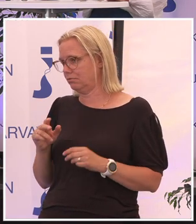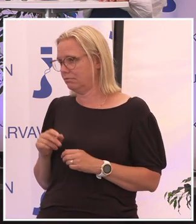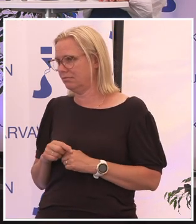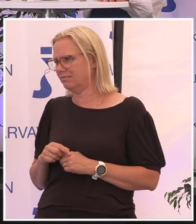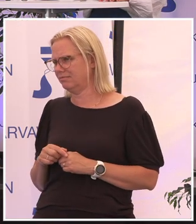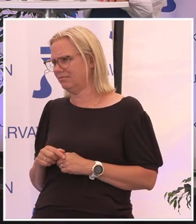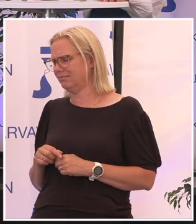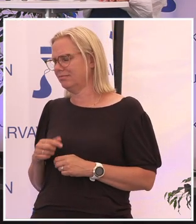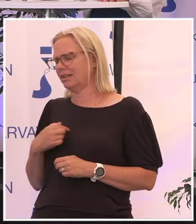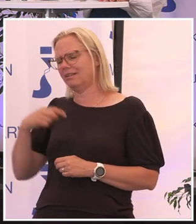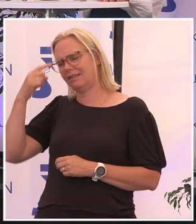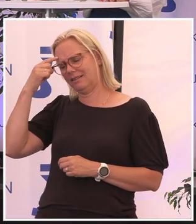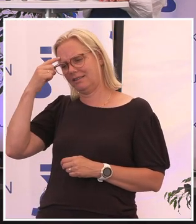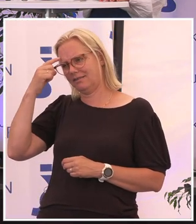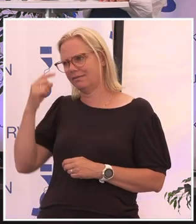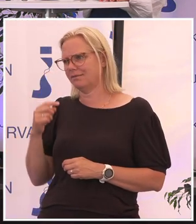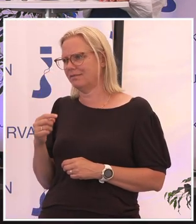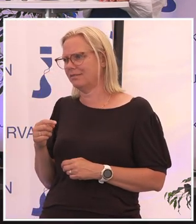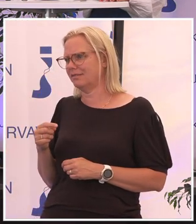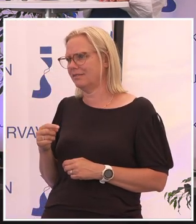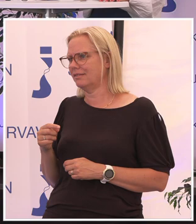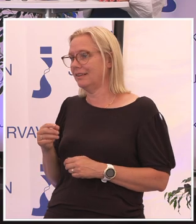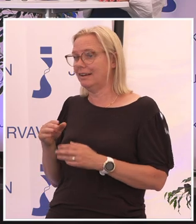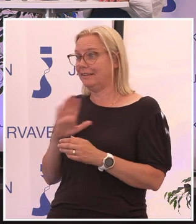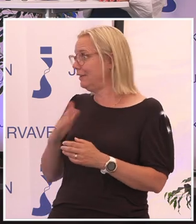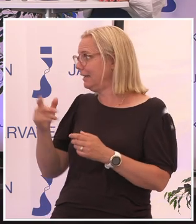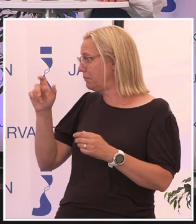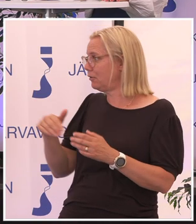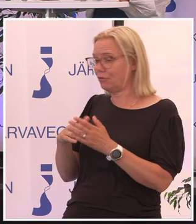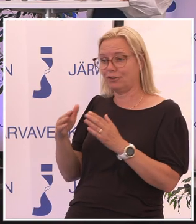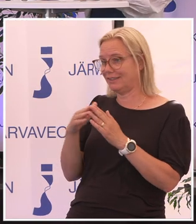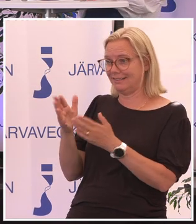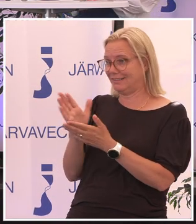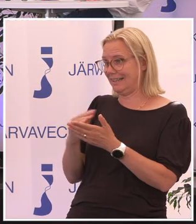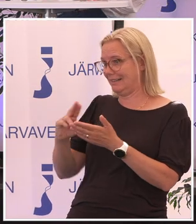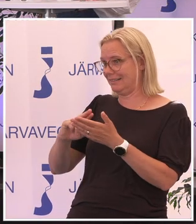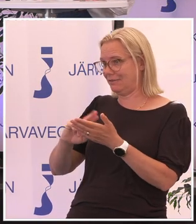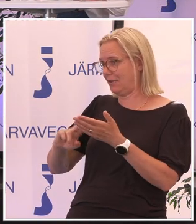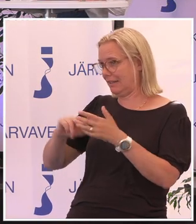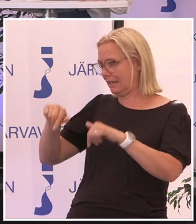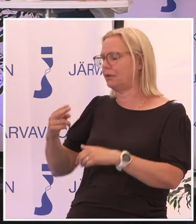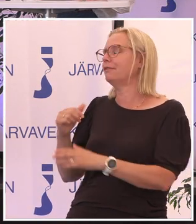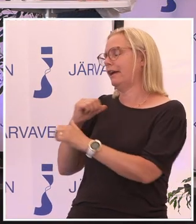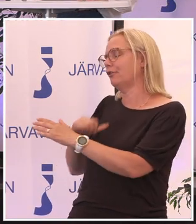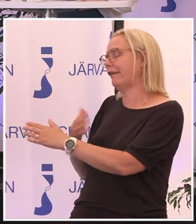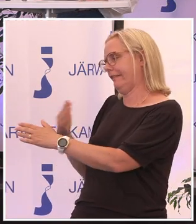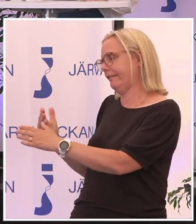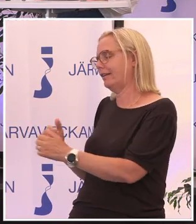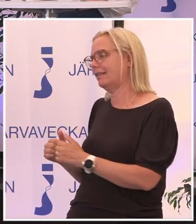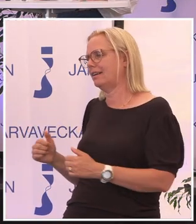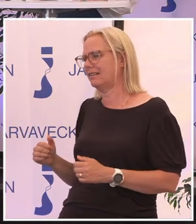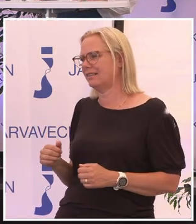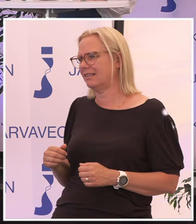Jag tänkte liksom, är det ingen från stadsrättsnämnden här, eller? Nej, tyvärr inte. Men är